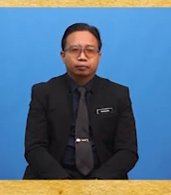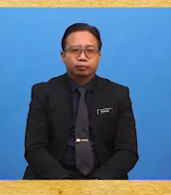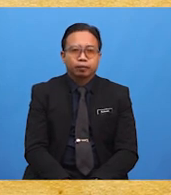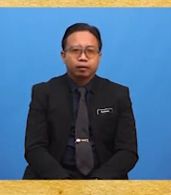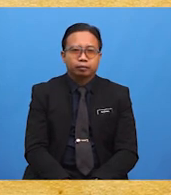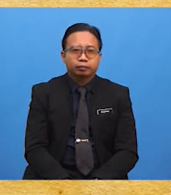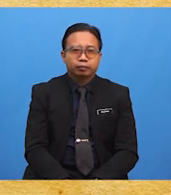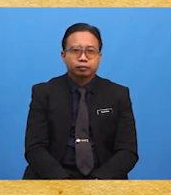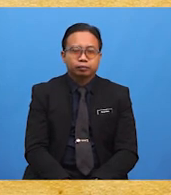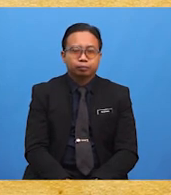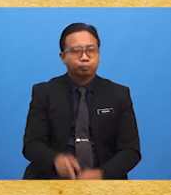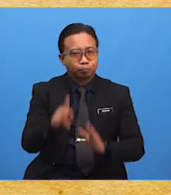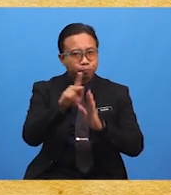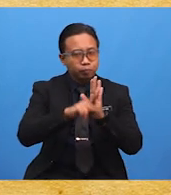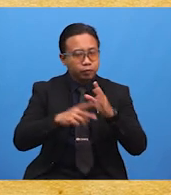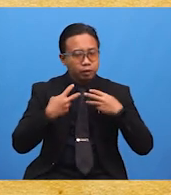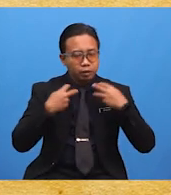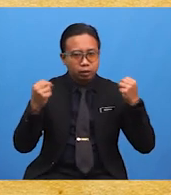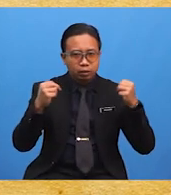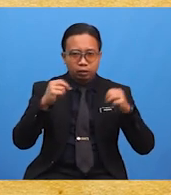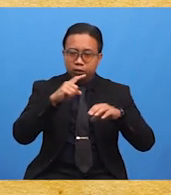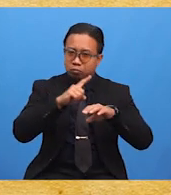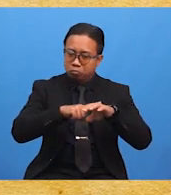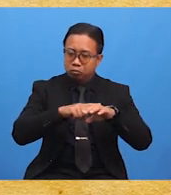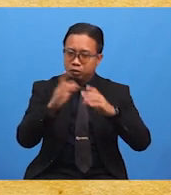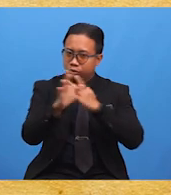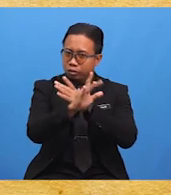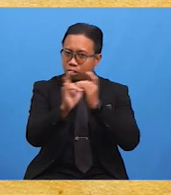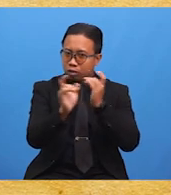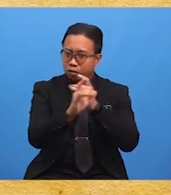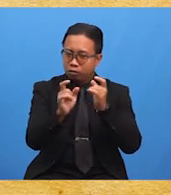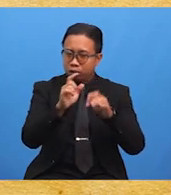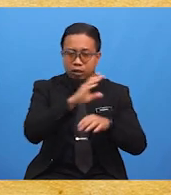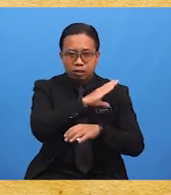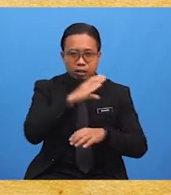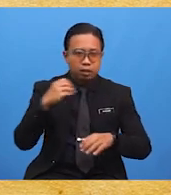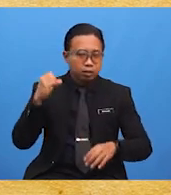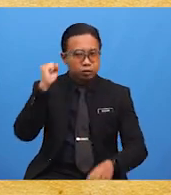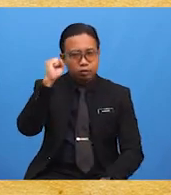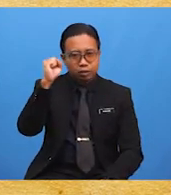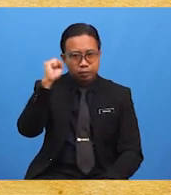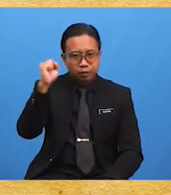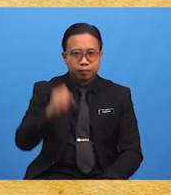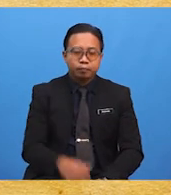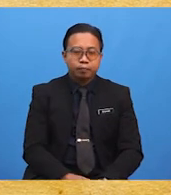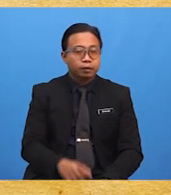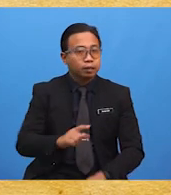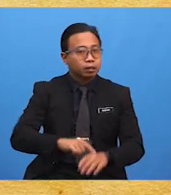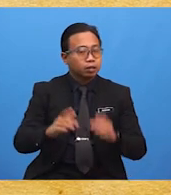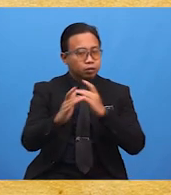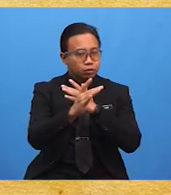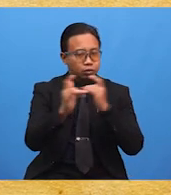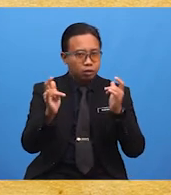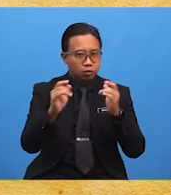Perkhidmatan kesihatan juga dibangunkan di Sarawak dan Sabah. Di Sarawak,